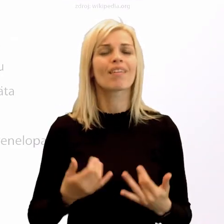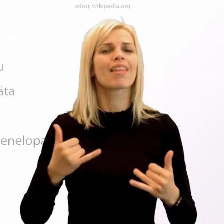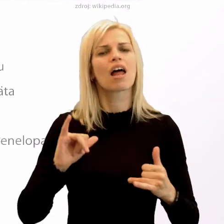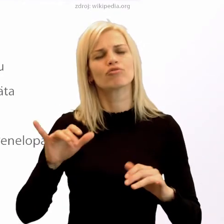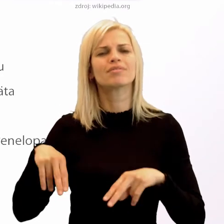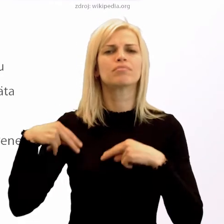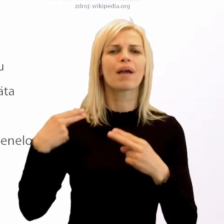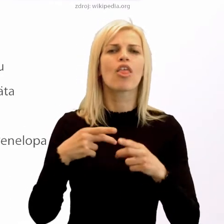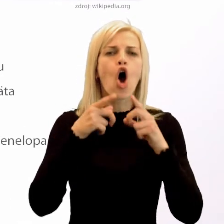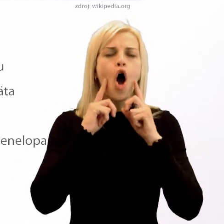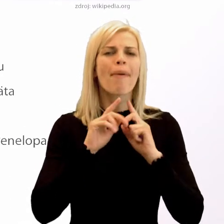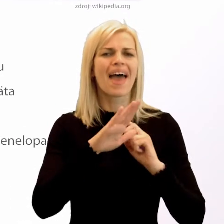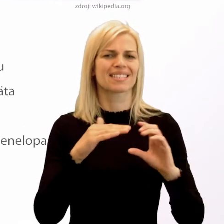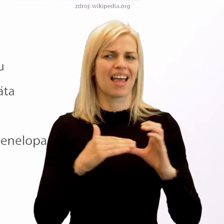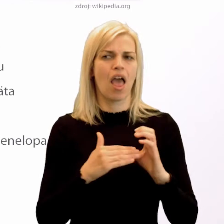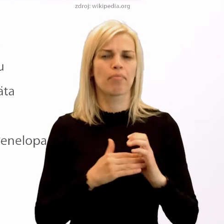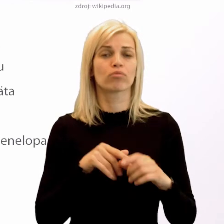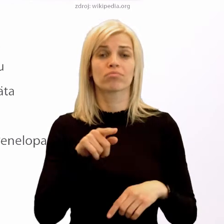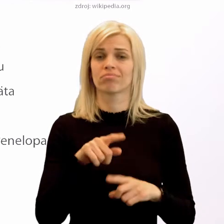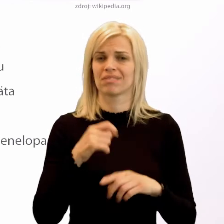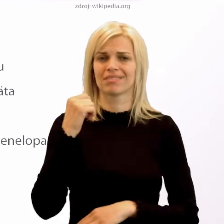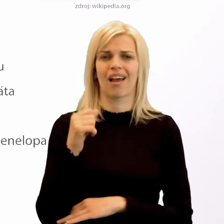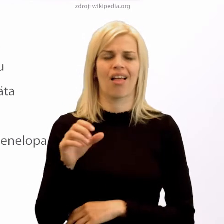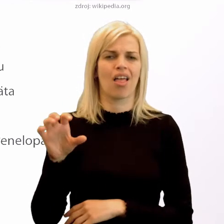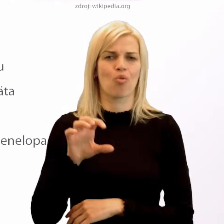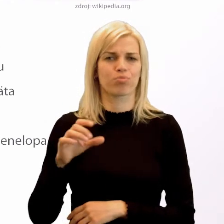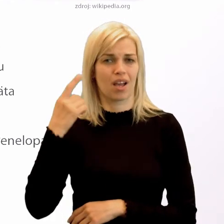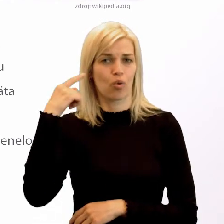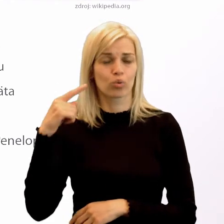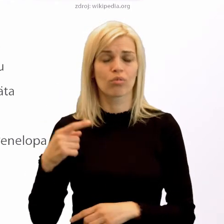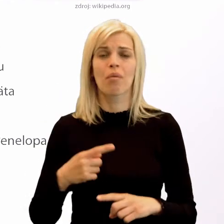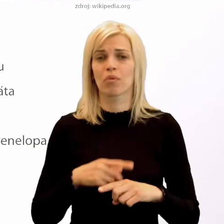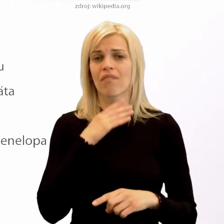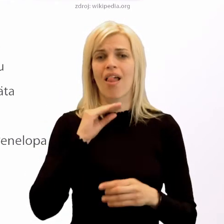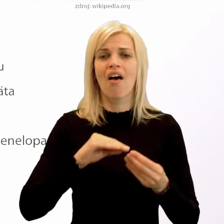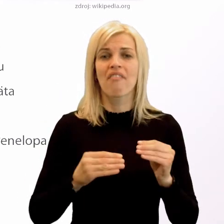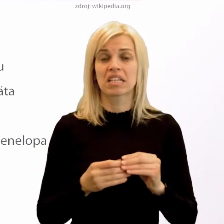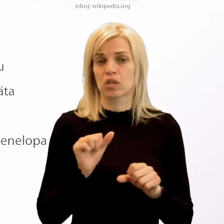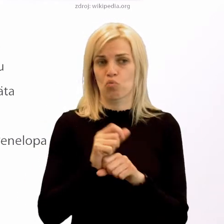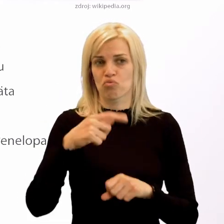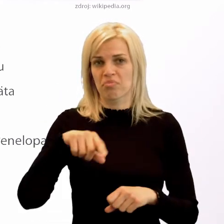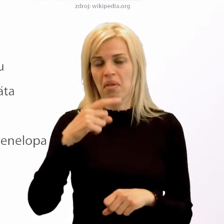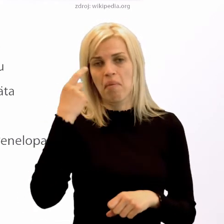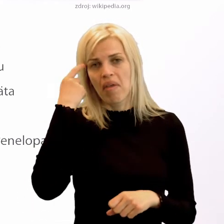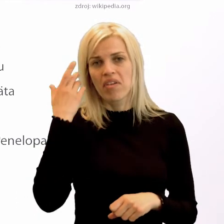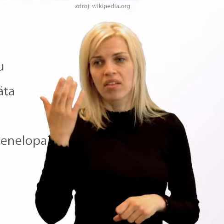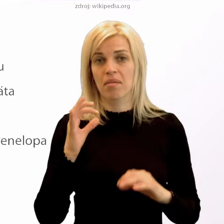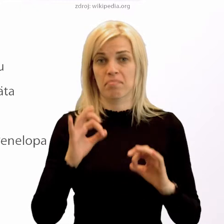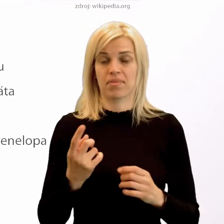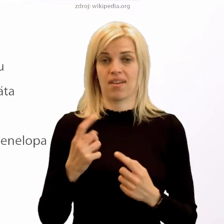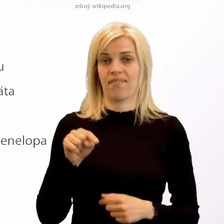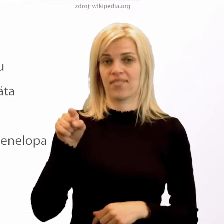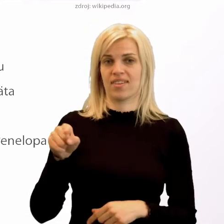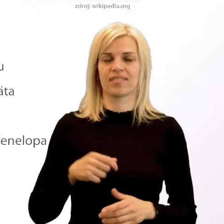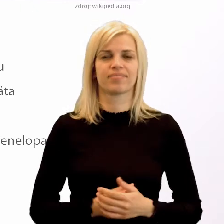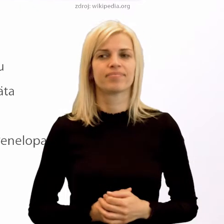Stali sa základom európskej kultúry. A možno mnohé veci, ktoré si ani neuvedomujete, pochádzajú práve z nich. Vám je